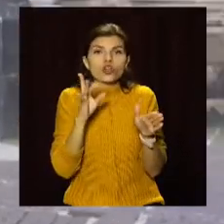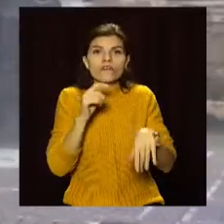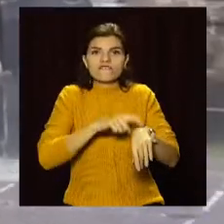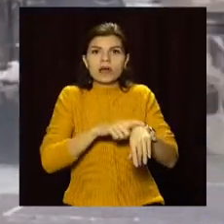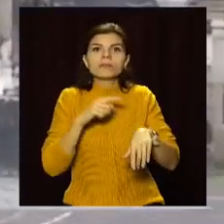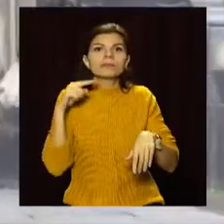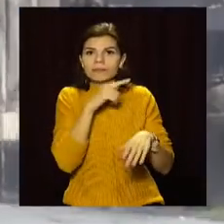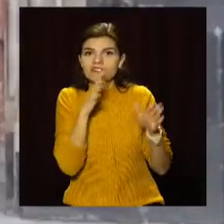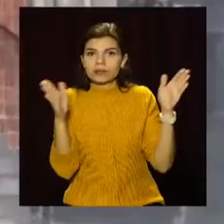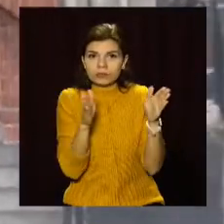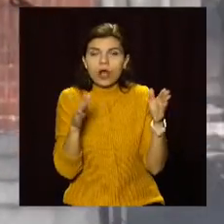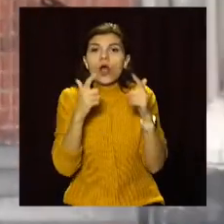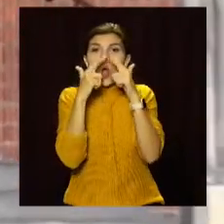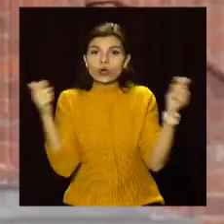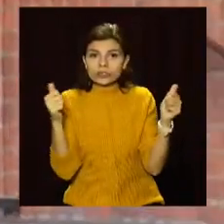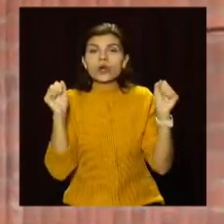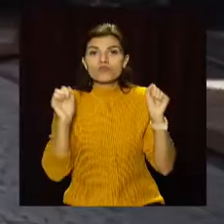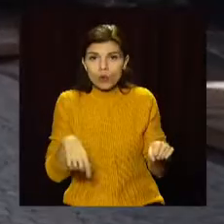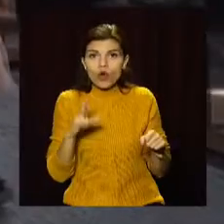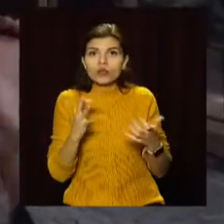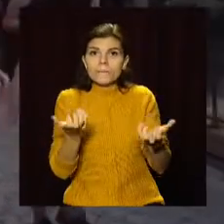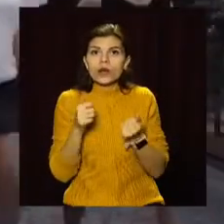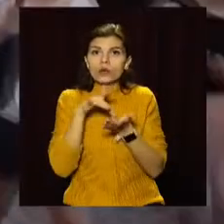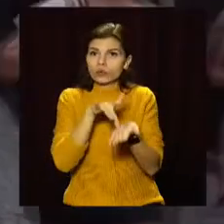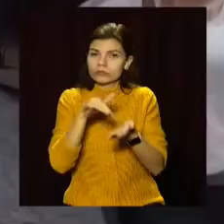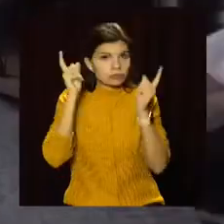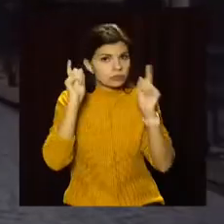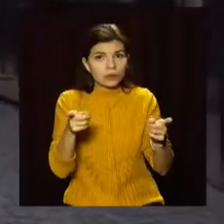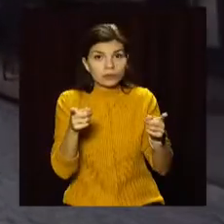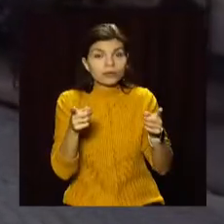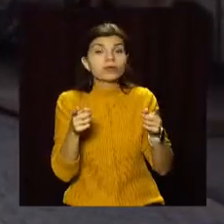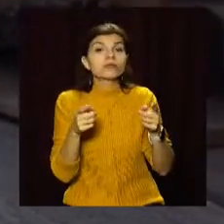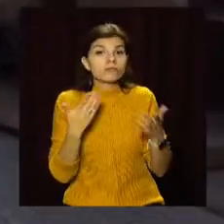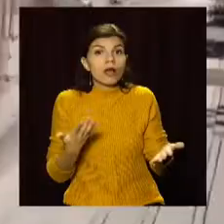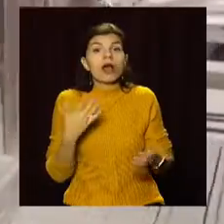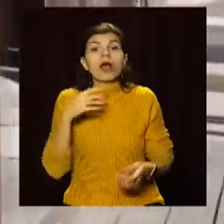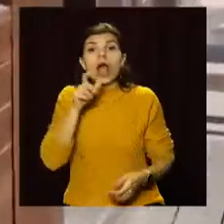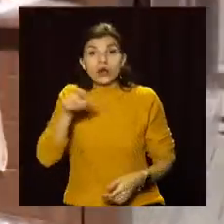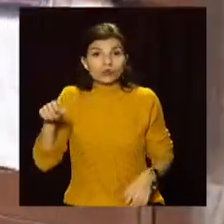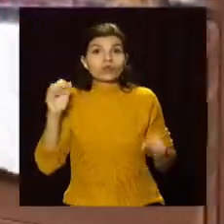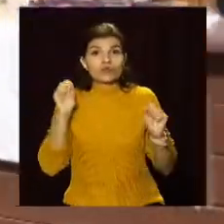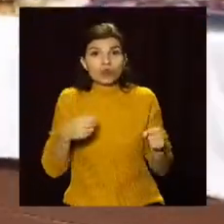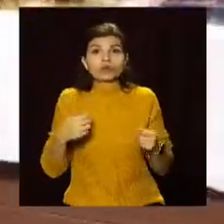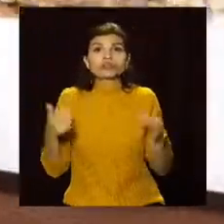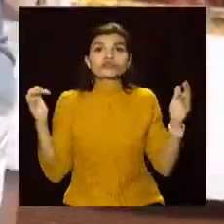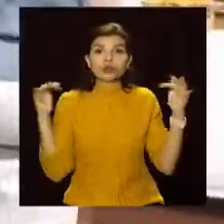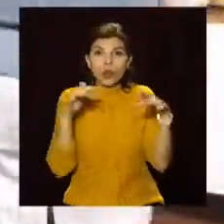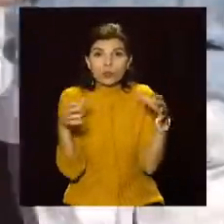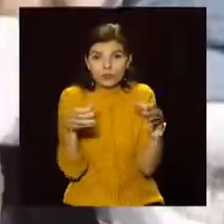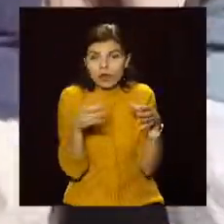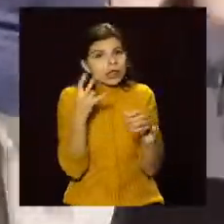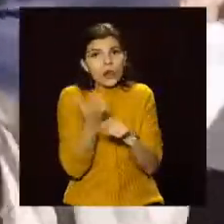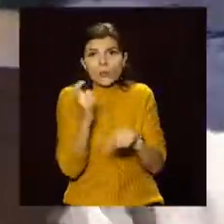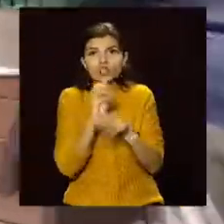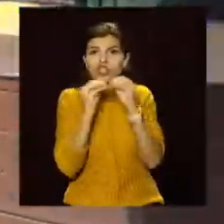обмеженнями. Хотелі зможуть працювати, але приймати туристів заборонено. А громадяни зможуть збиратися в кількості